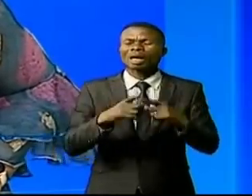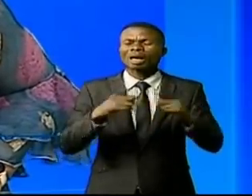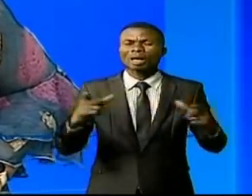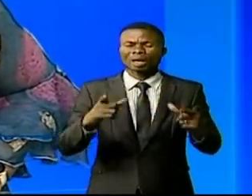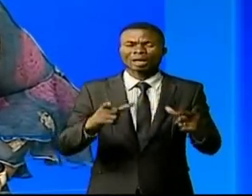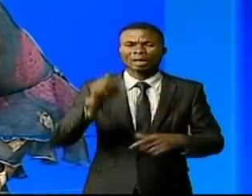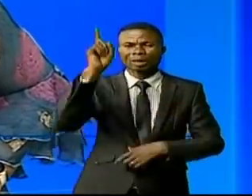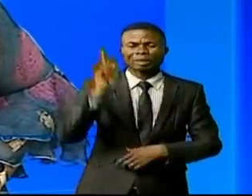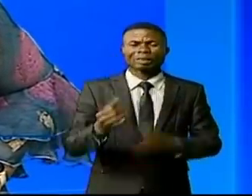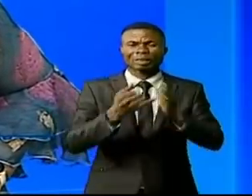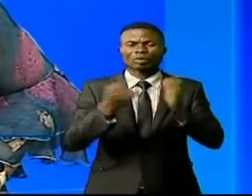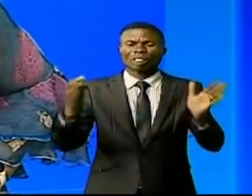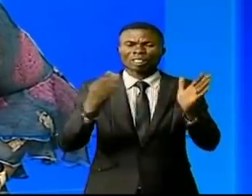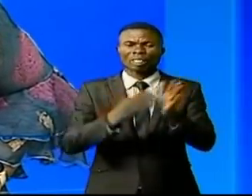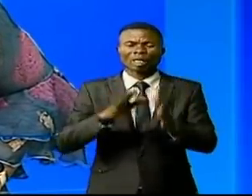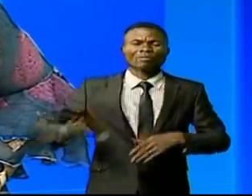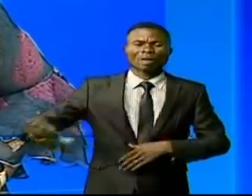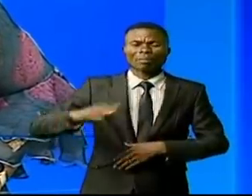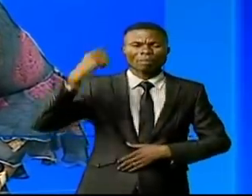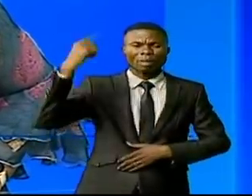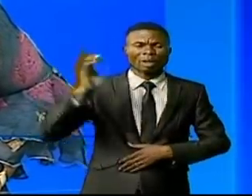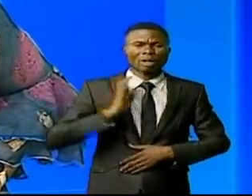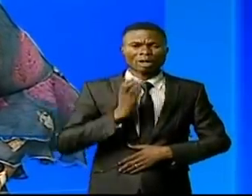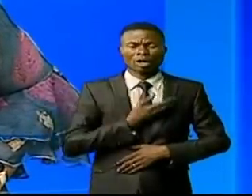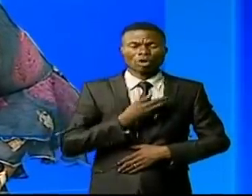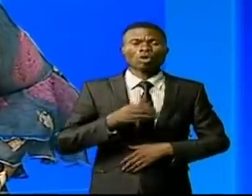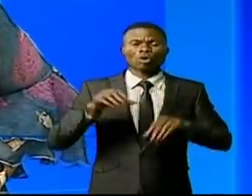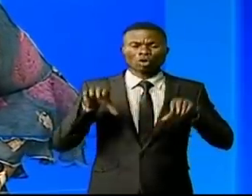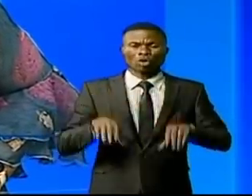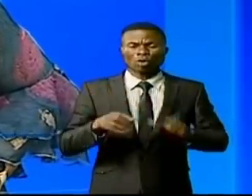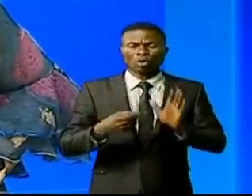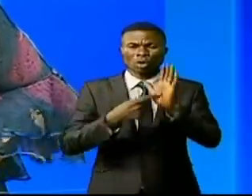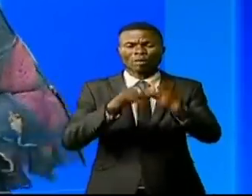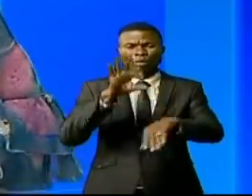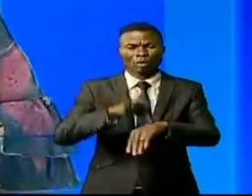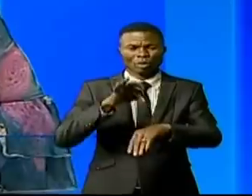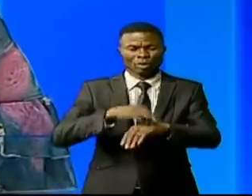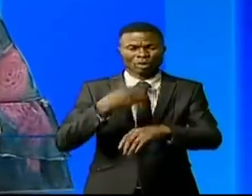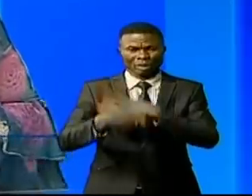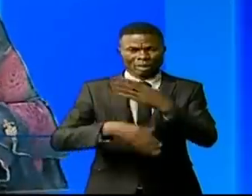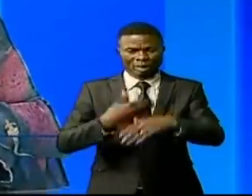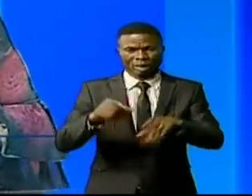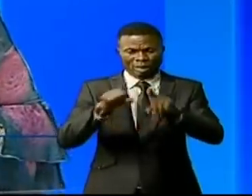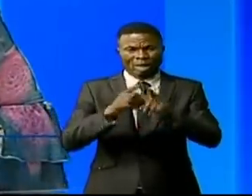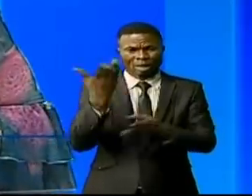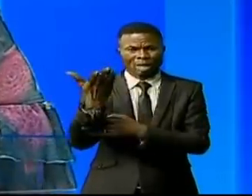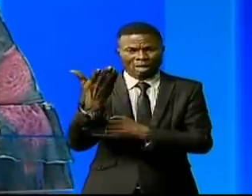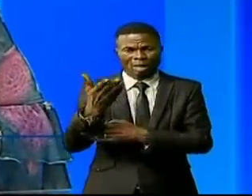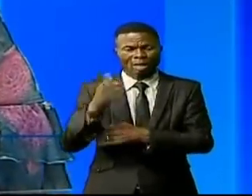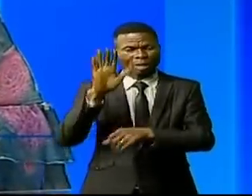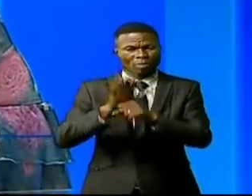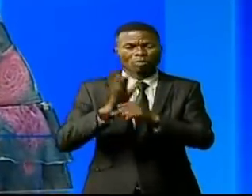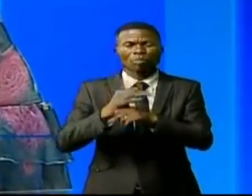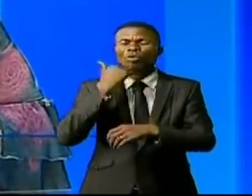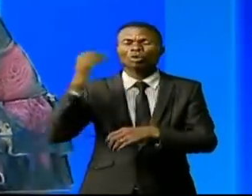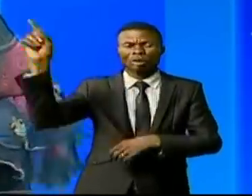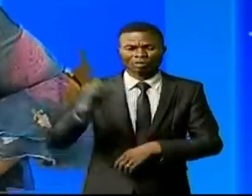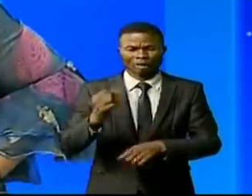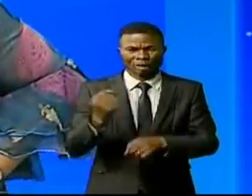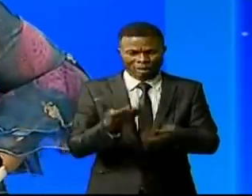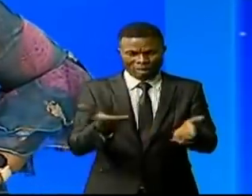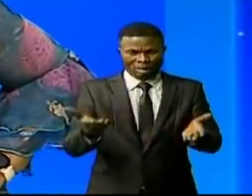169 pays du monde entier. Notre pays a présenté ses opportunités d'affaires et a suscité l'intérêt de plusieurs investisseurs